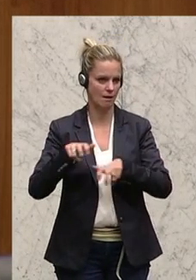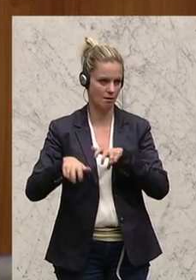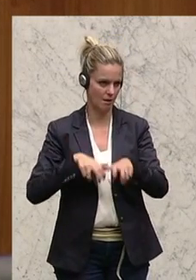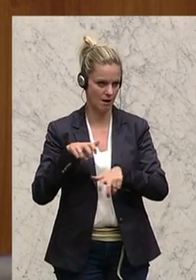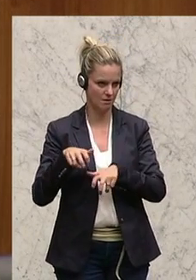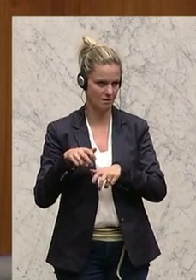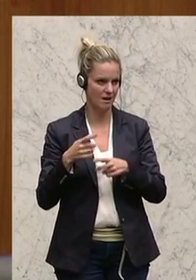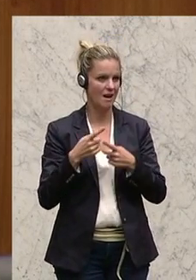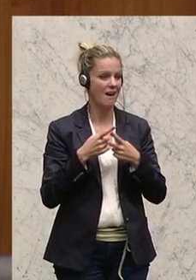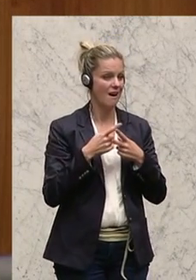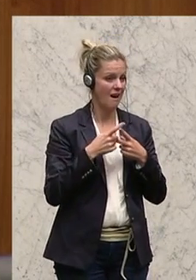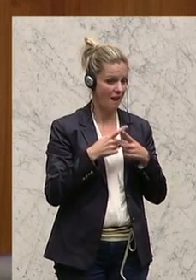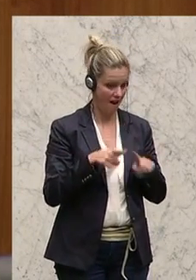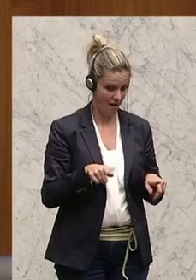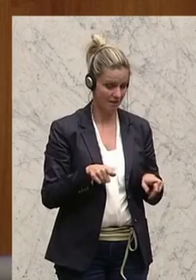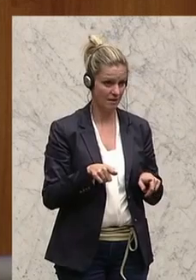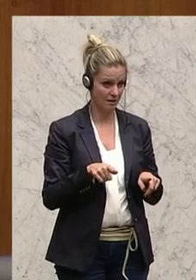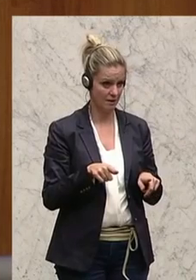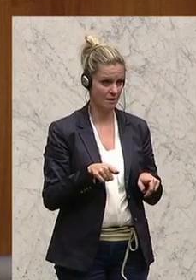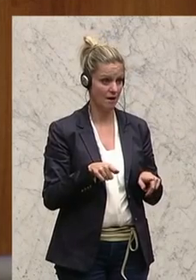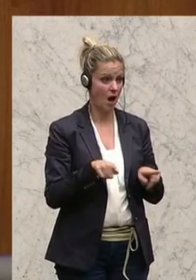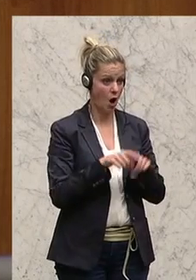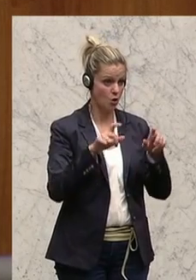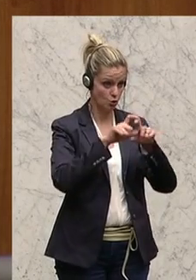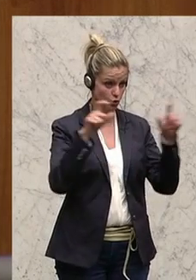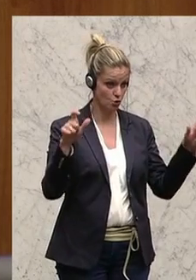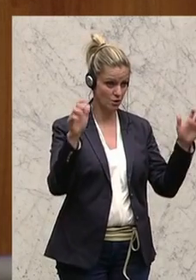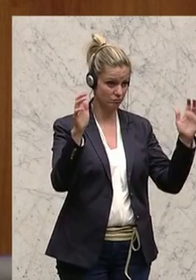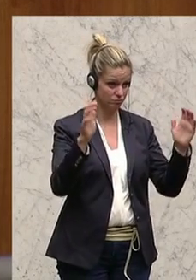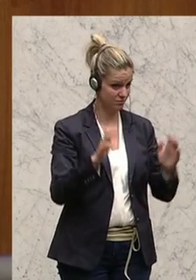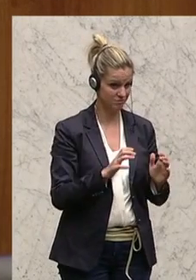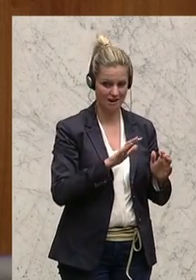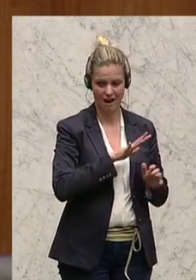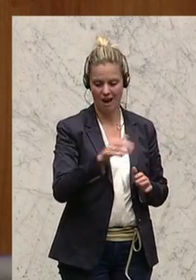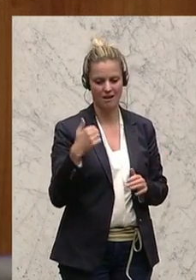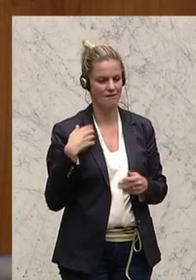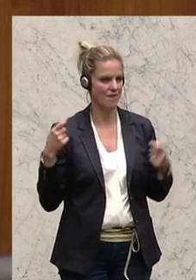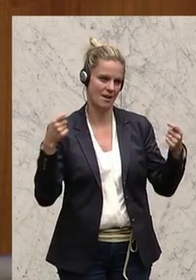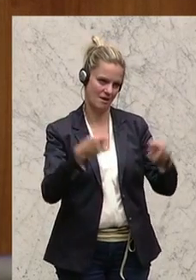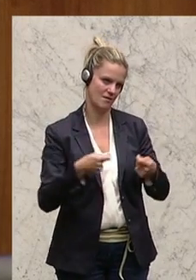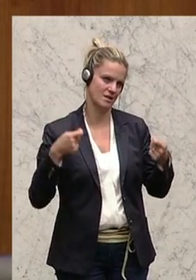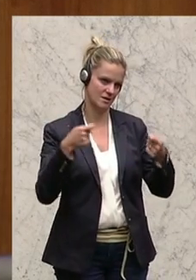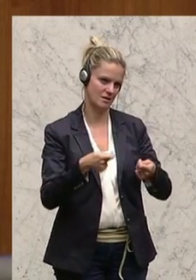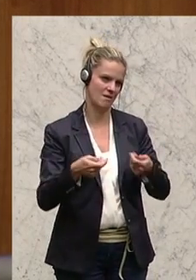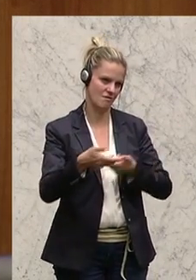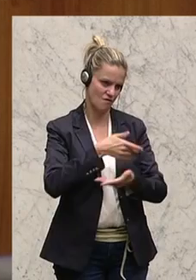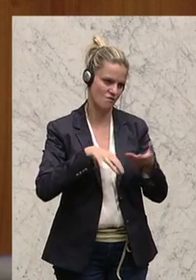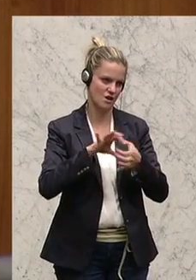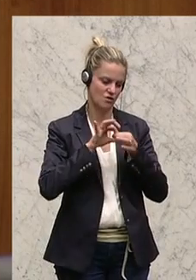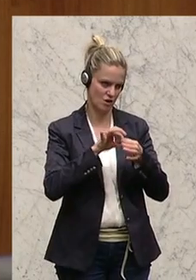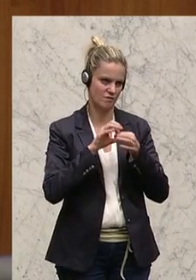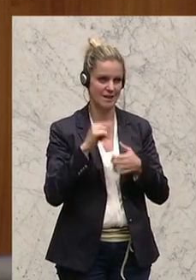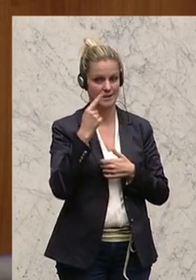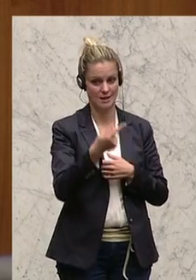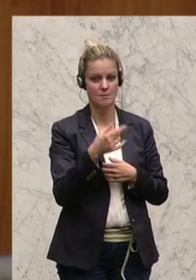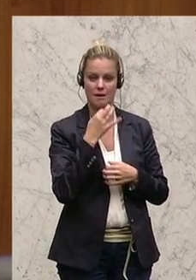Schulden heruntergefahren hat, sondern alle haben investiert aus der Krise heraus. Und daher glaube ich, wenn Sie sich das wirklich anschauen, dann kommt